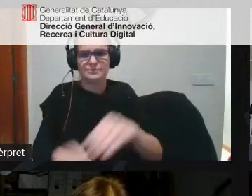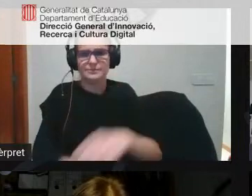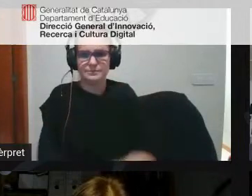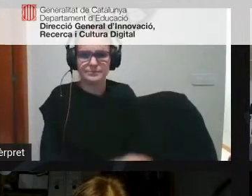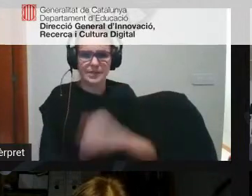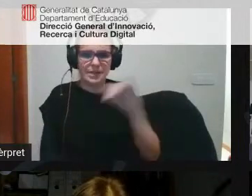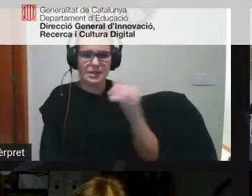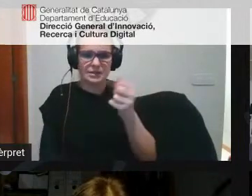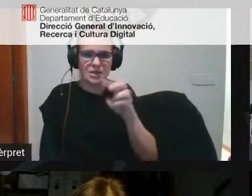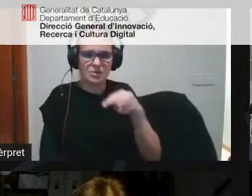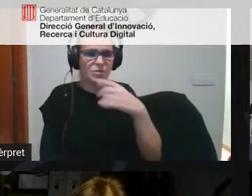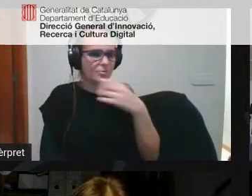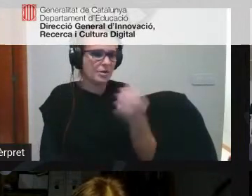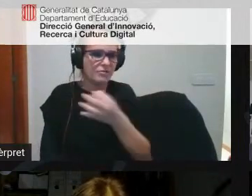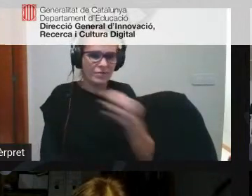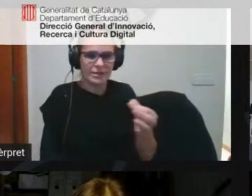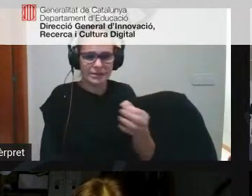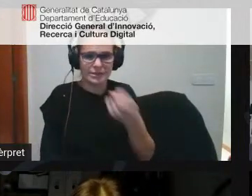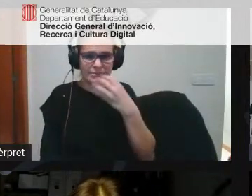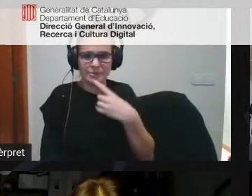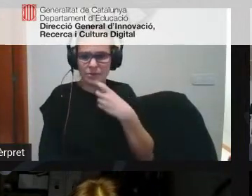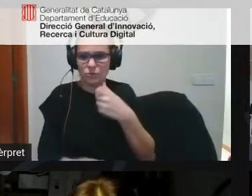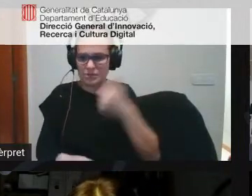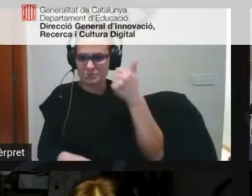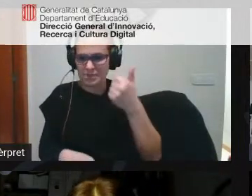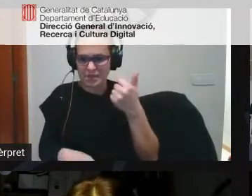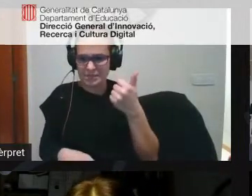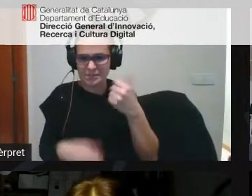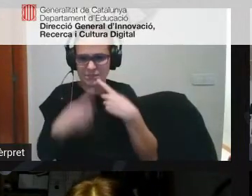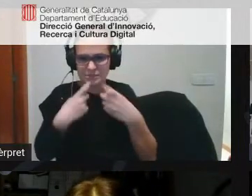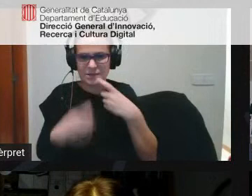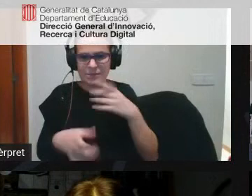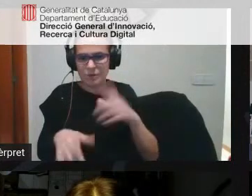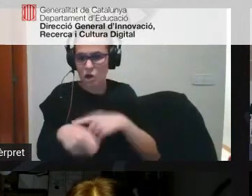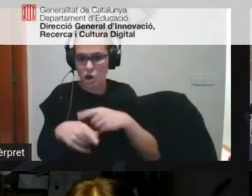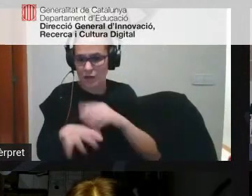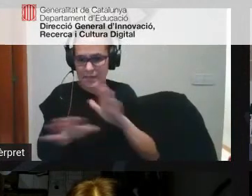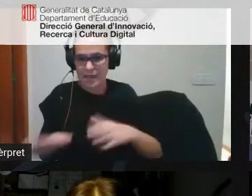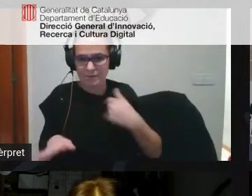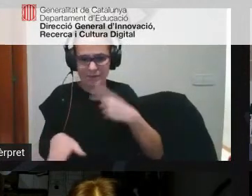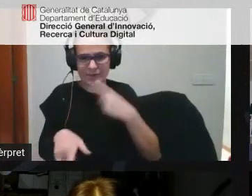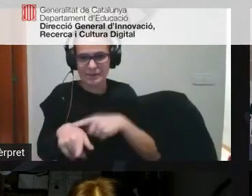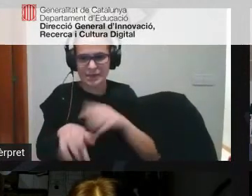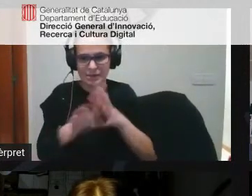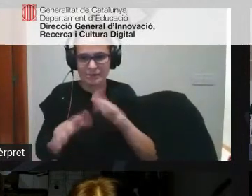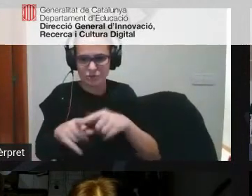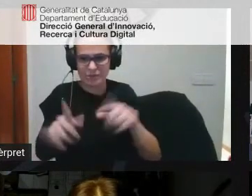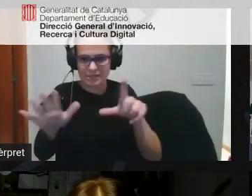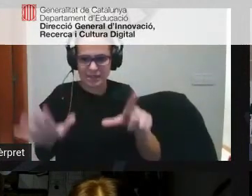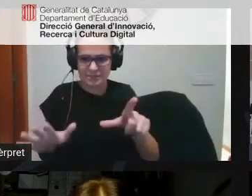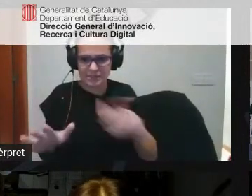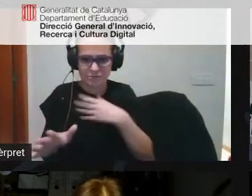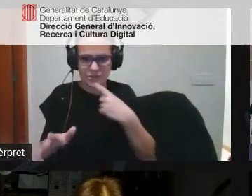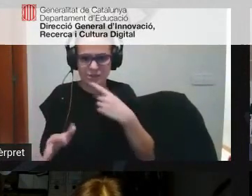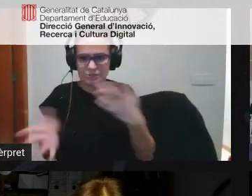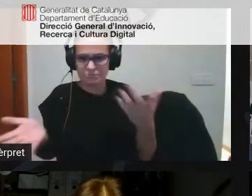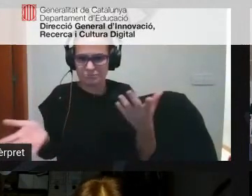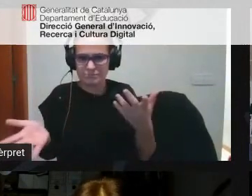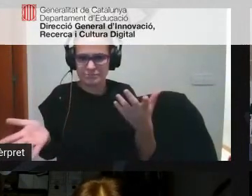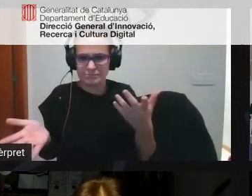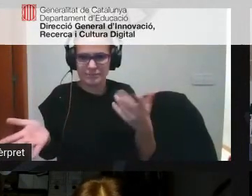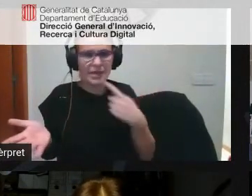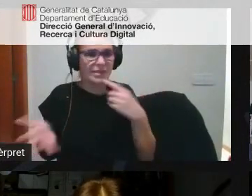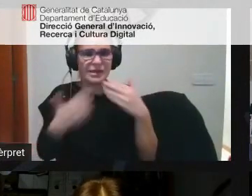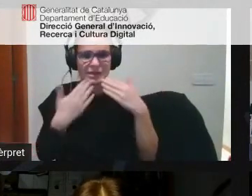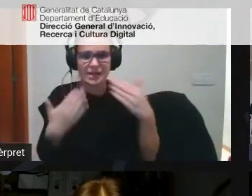perfecte la realitat és que teníem moltes més preguntes per fer però se'ns fa l'hora i havíem dit que acabaríem més o menys de les 7 per tant agrair-vos